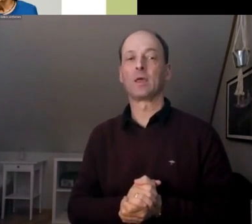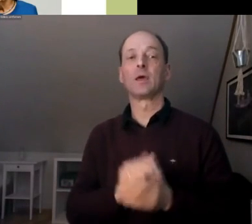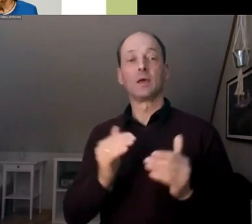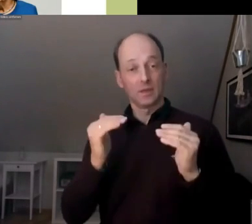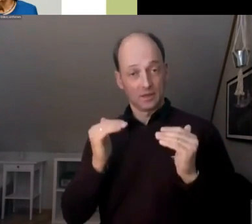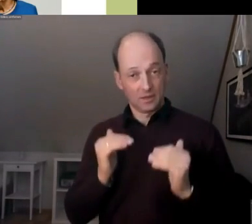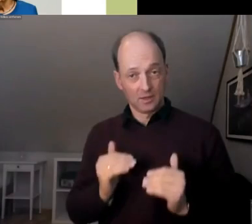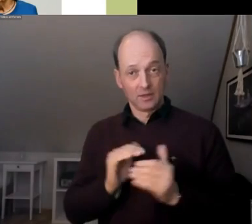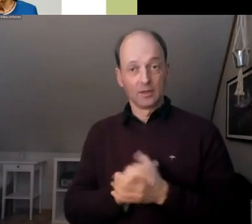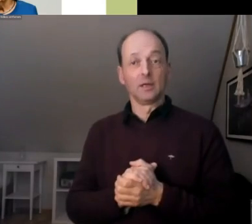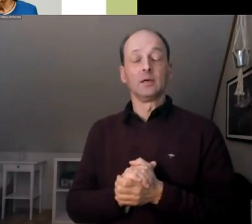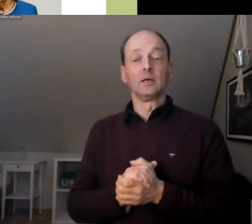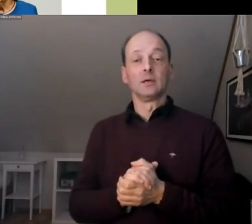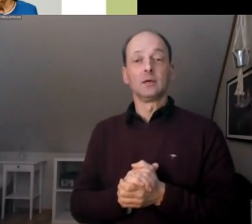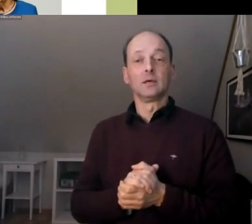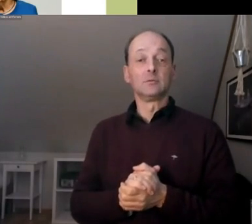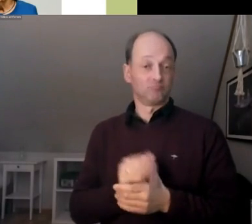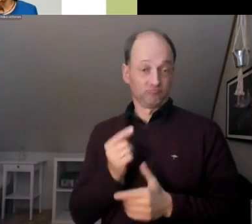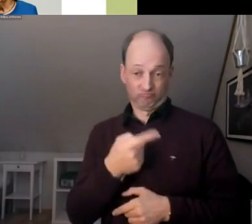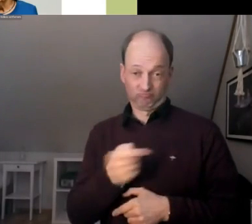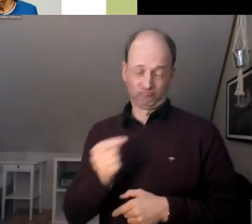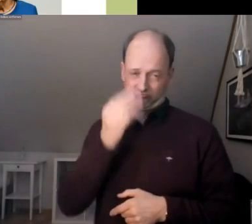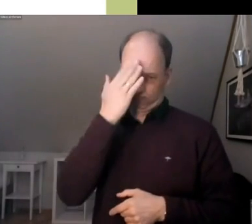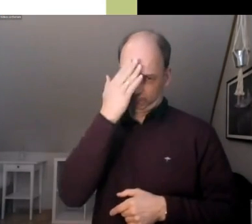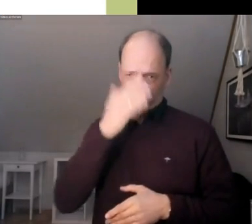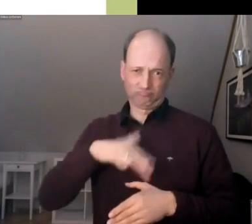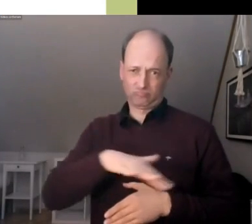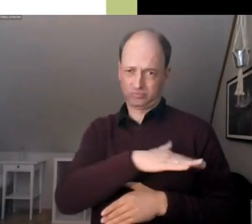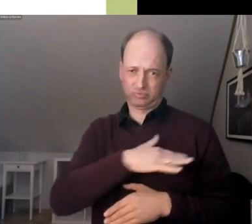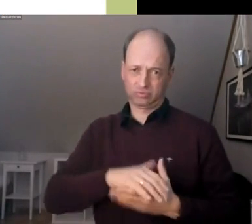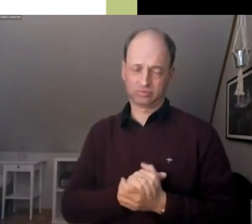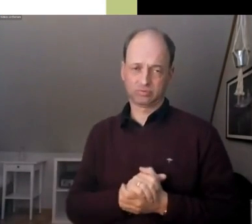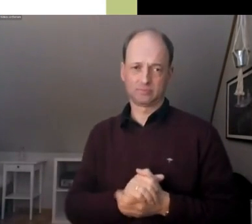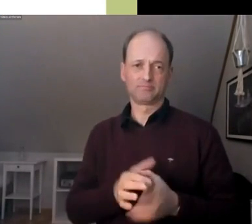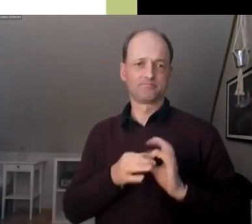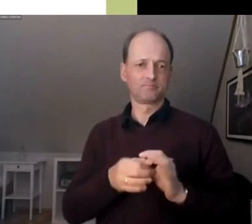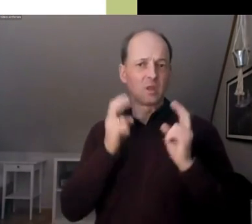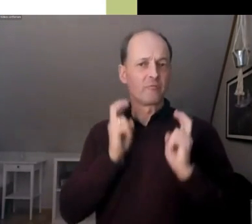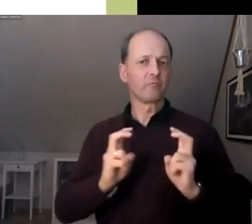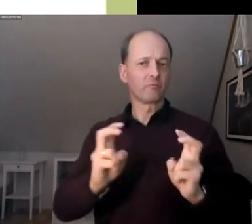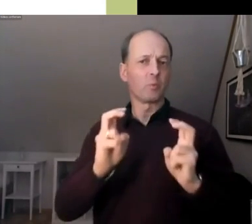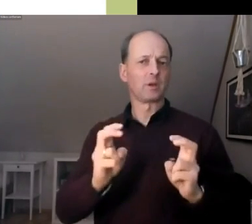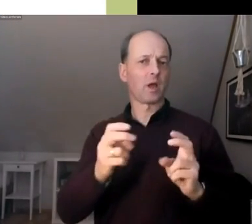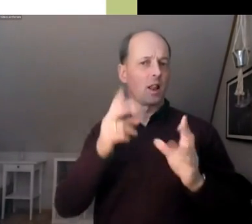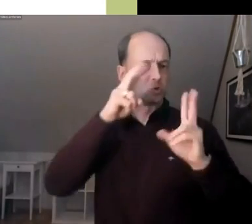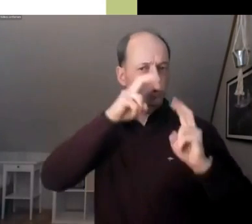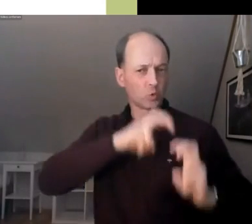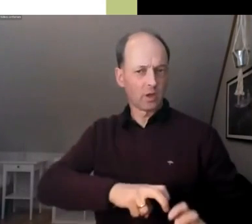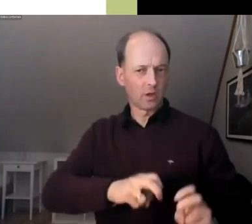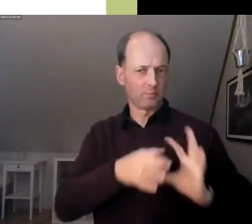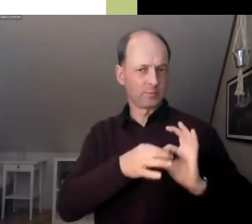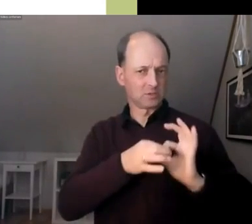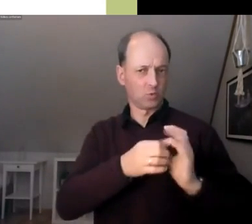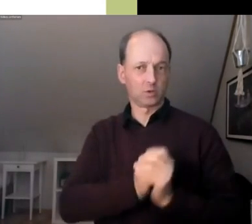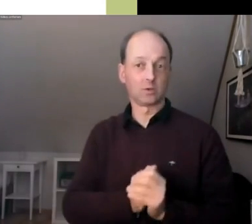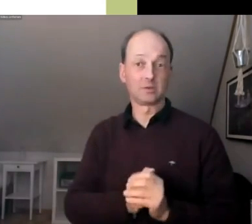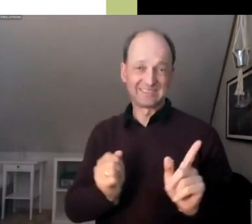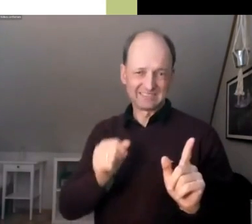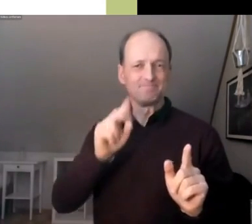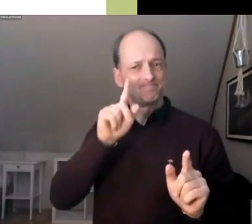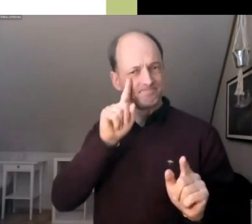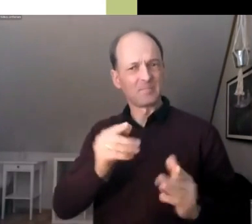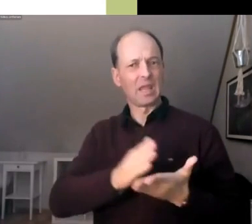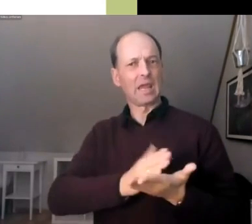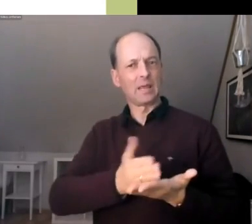wird für euch ein Heimspiel. Er bezieht sich nämlich auf eure Wuppertal-Studie. Aber aufgepasst, ich lege sie ein bisschen